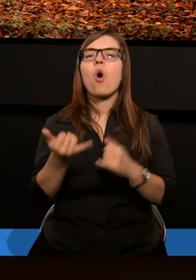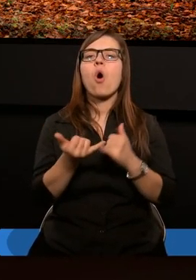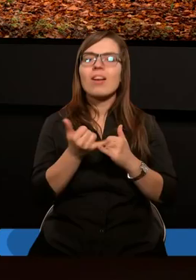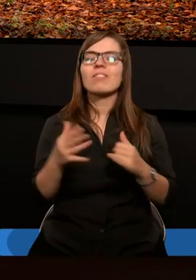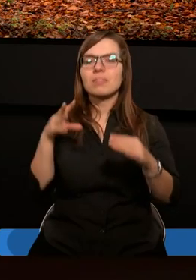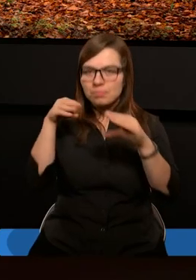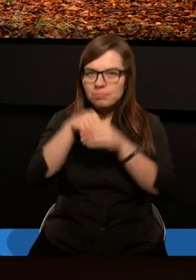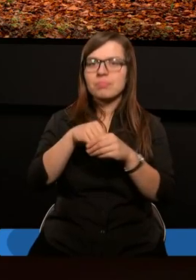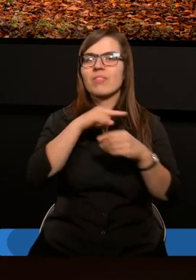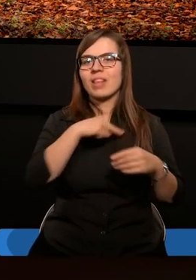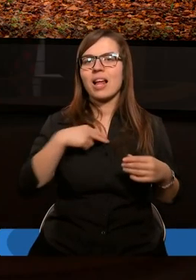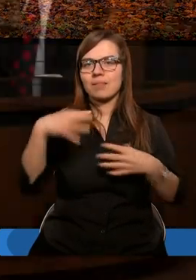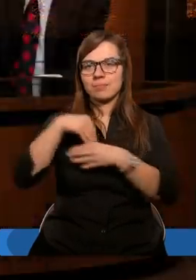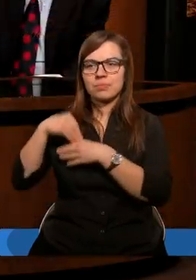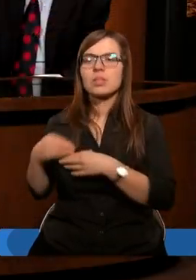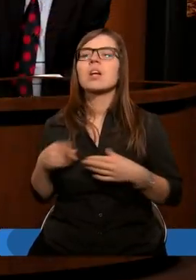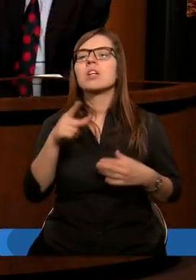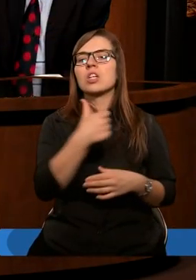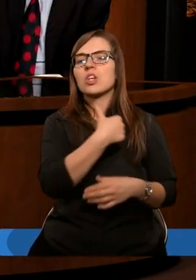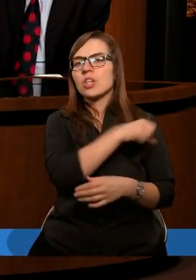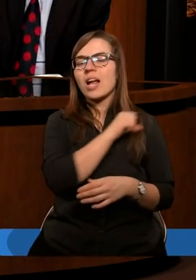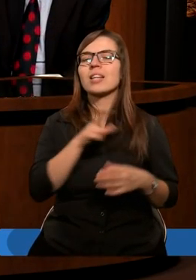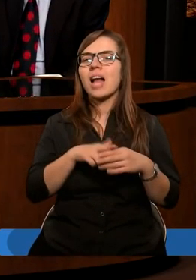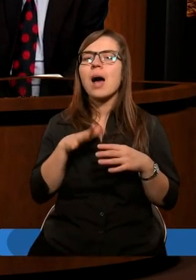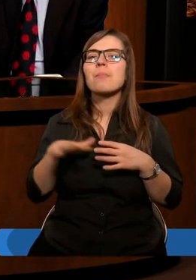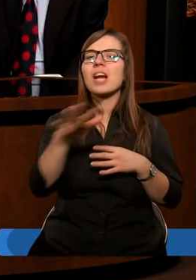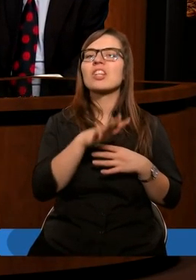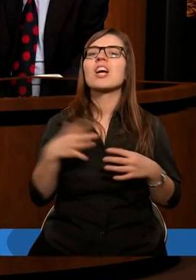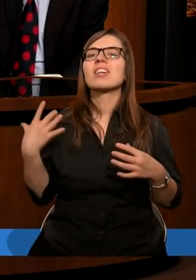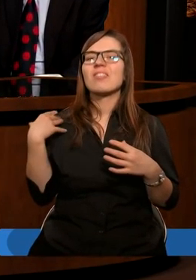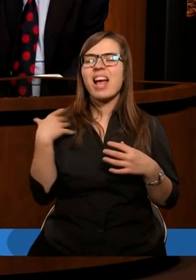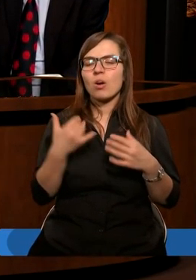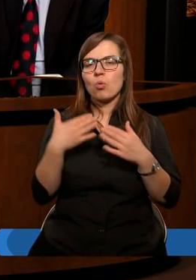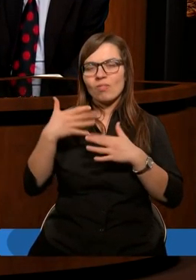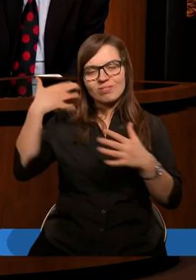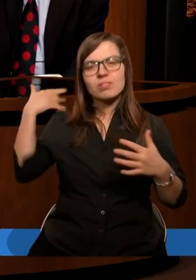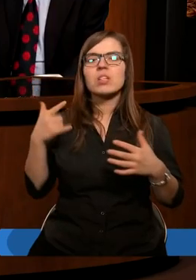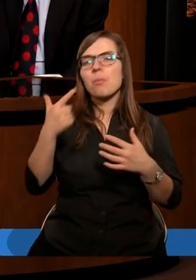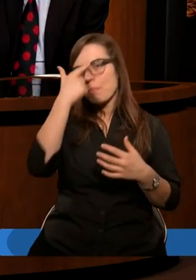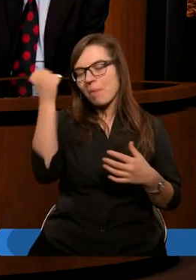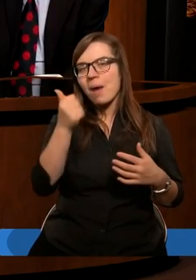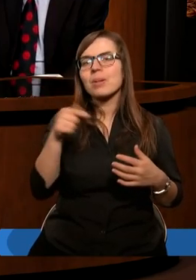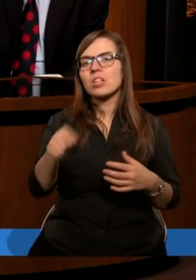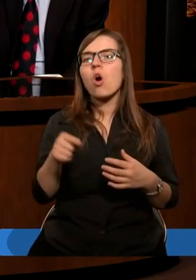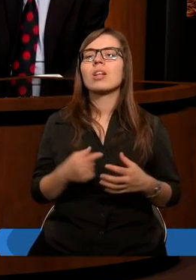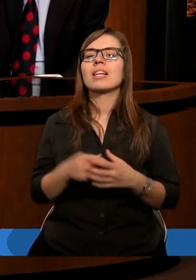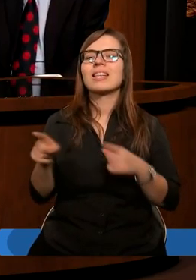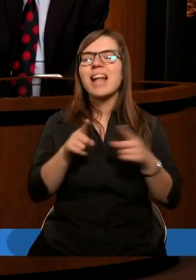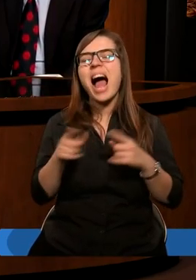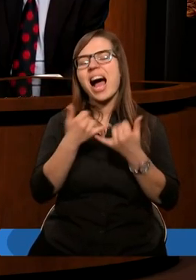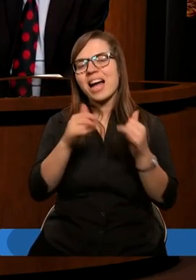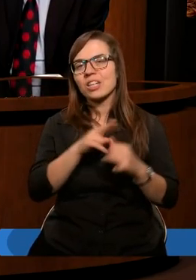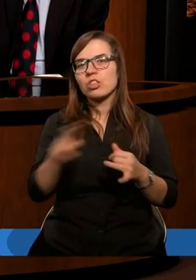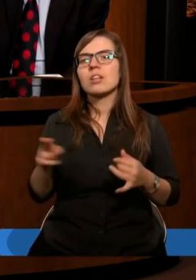wszczepieni. Gdyby chrześcijanie na przestrzeni wieków pamiętali o tych naukach,